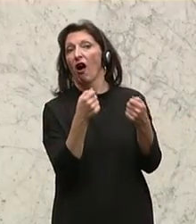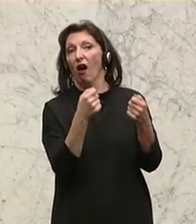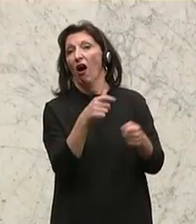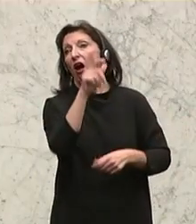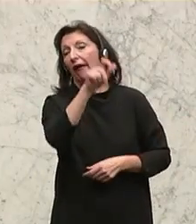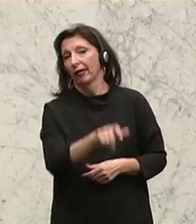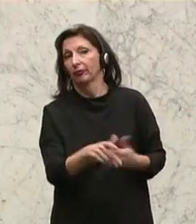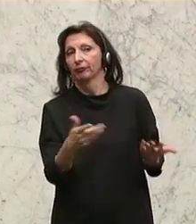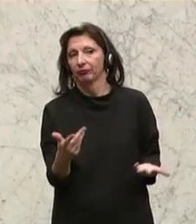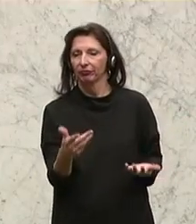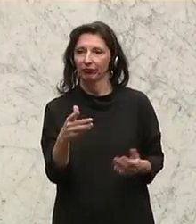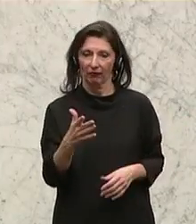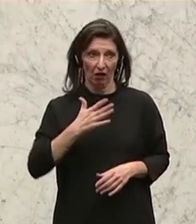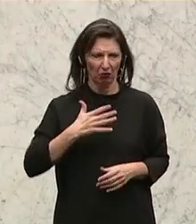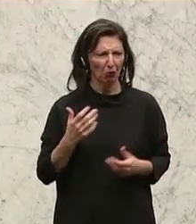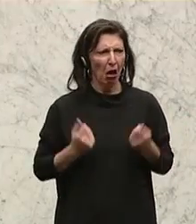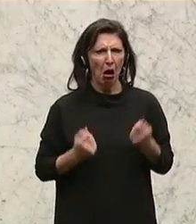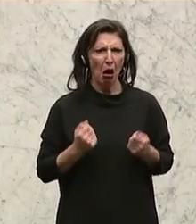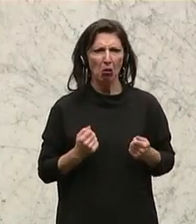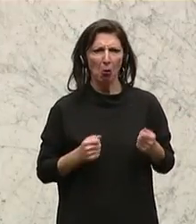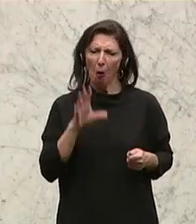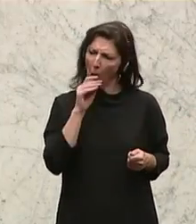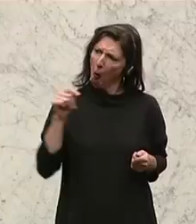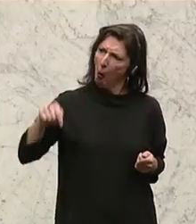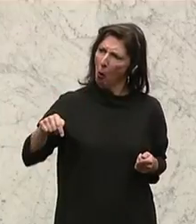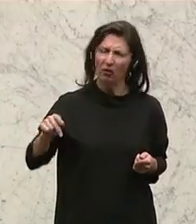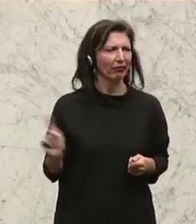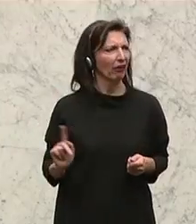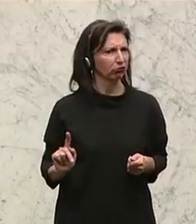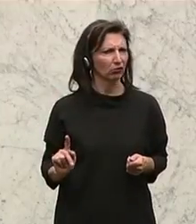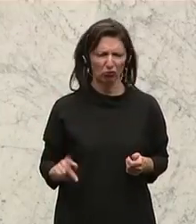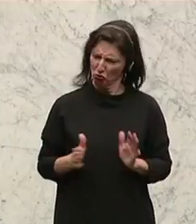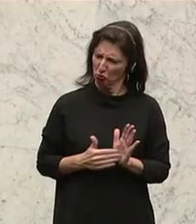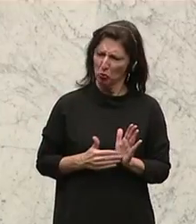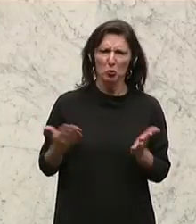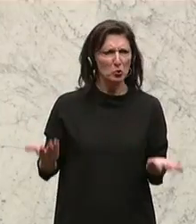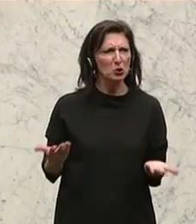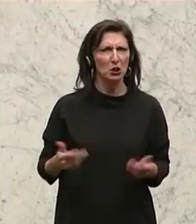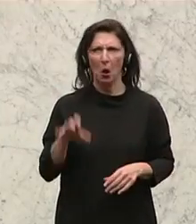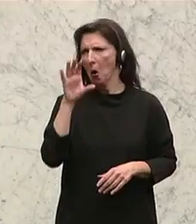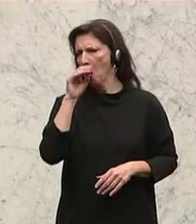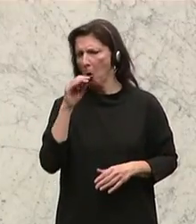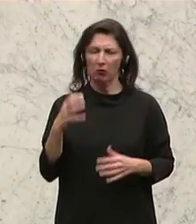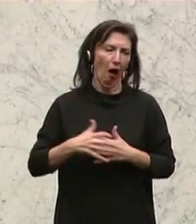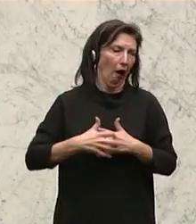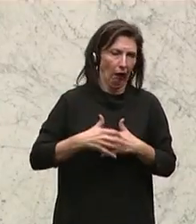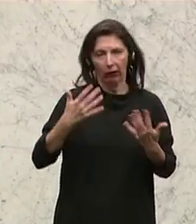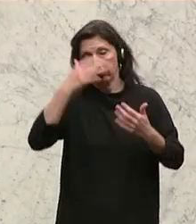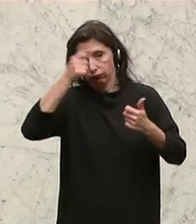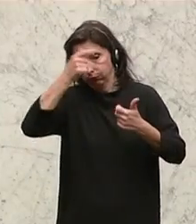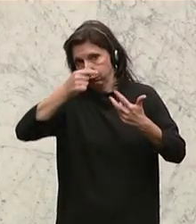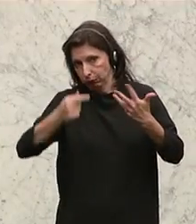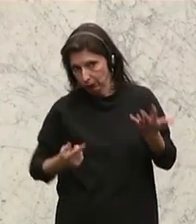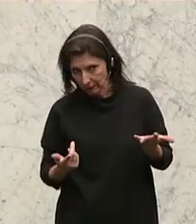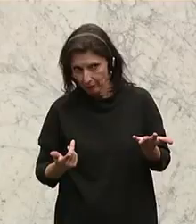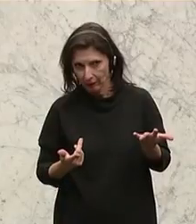waren, naja, Hunde haben in meinem Auto nichts zu suchen, die sind schmutzig, ich habe eine Hundeallergie oder was immer. Jetzt